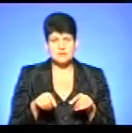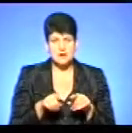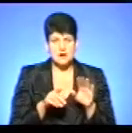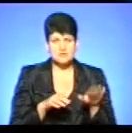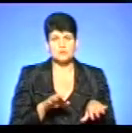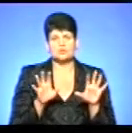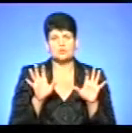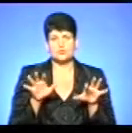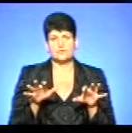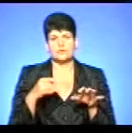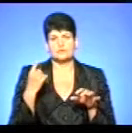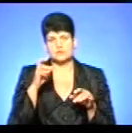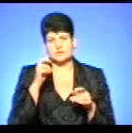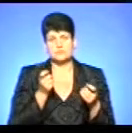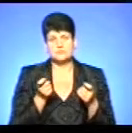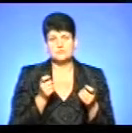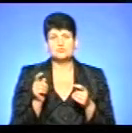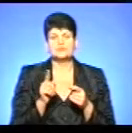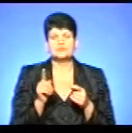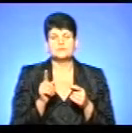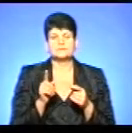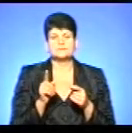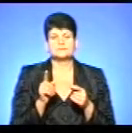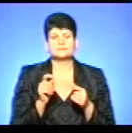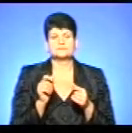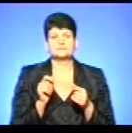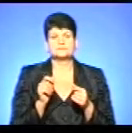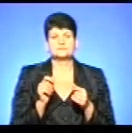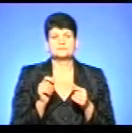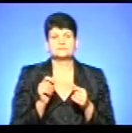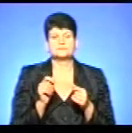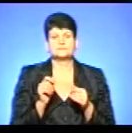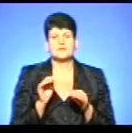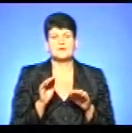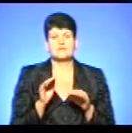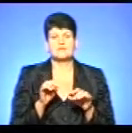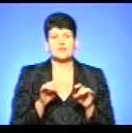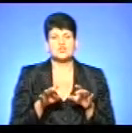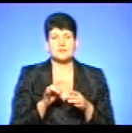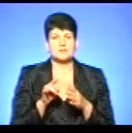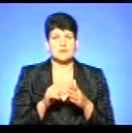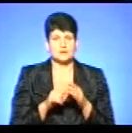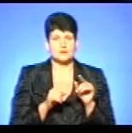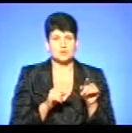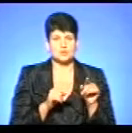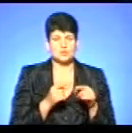до голови обласної державної адміністрації, щодо, скажімо, регулювання цього питання, тому що